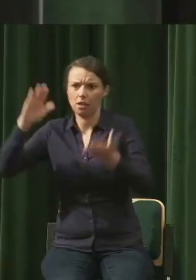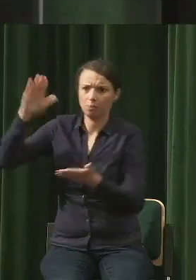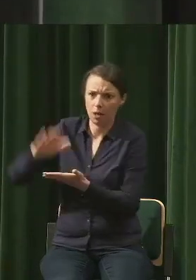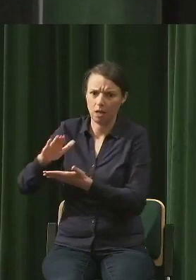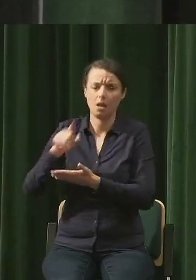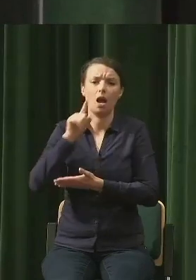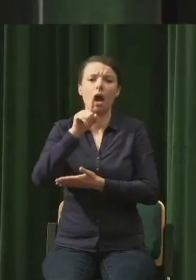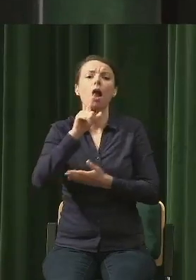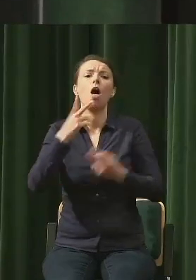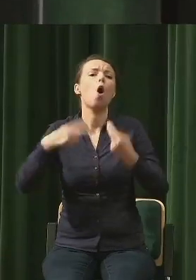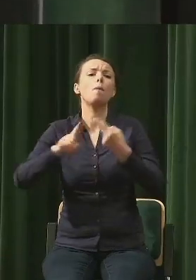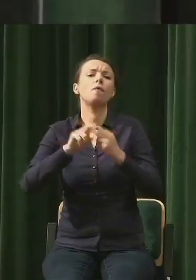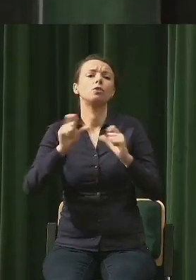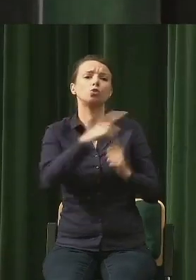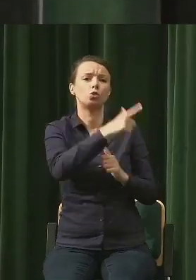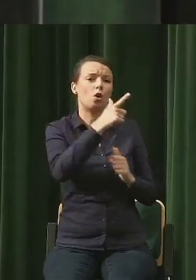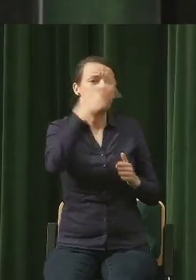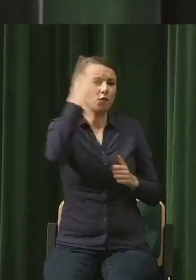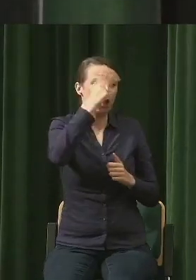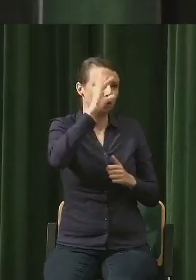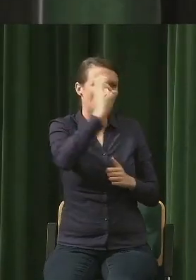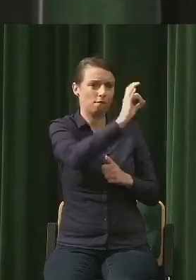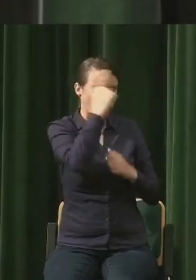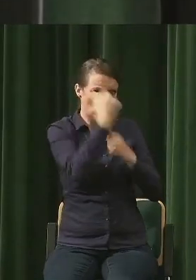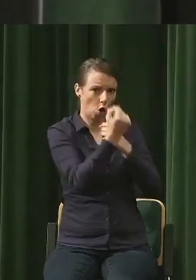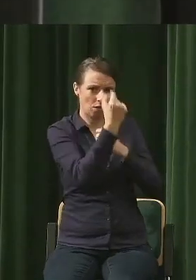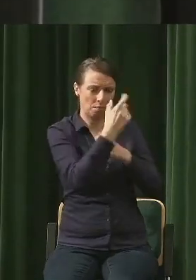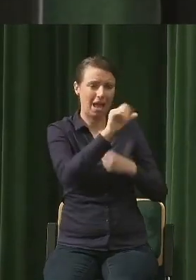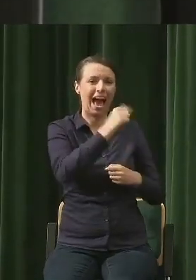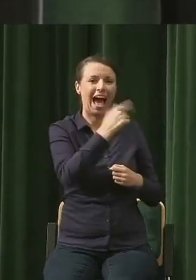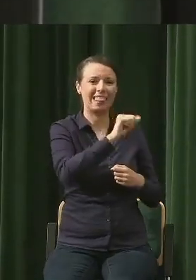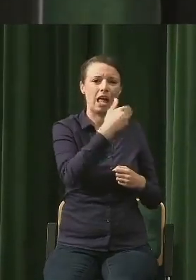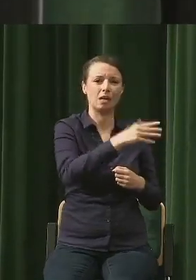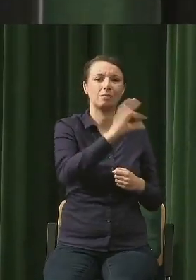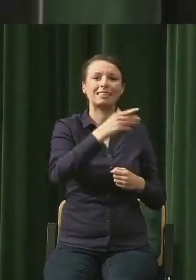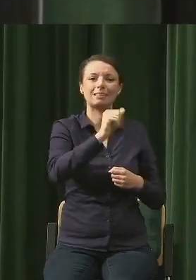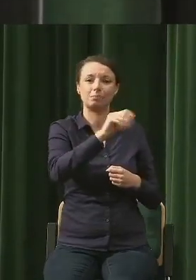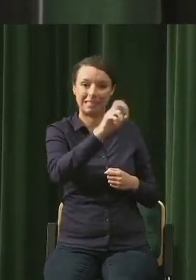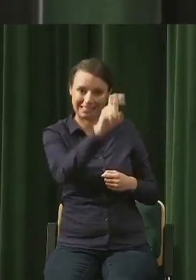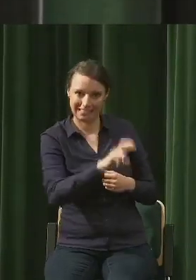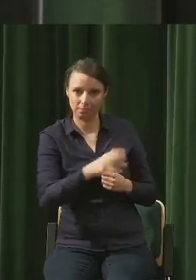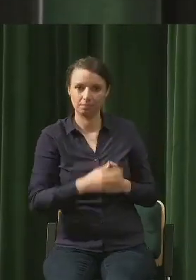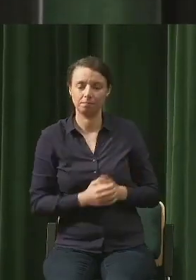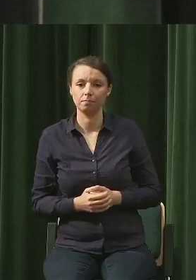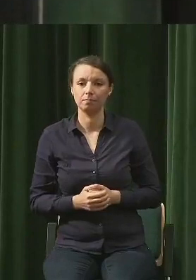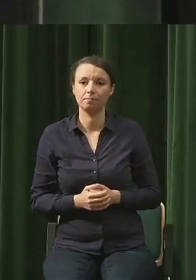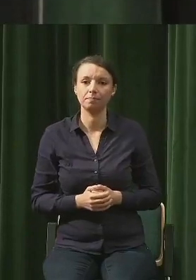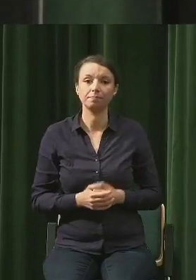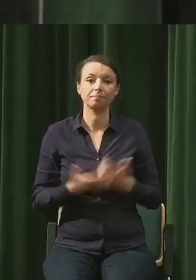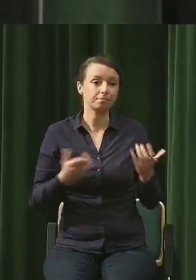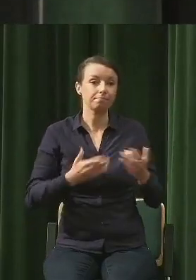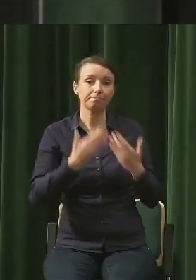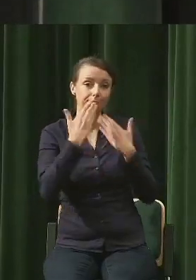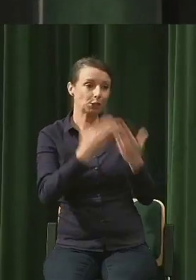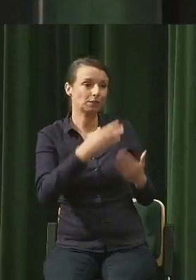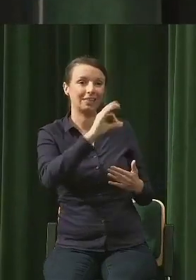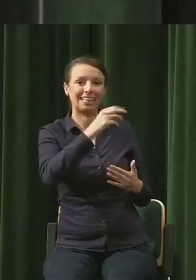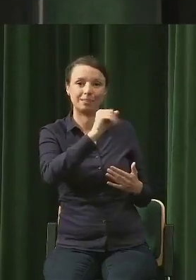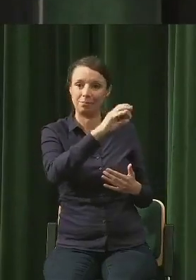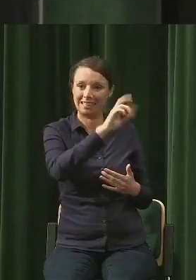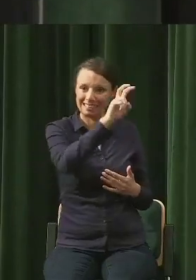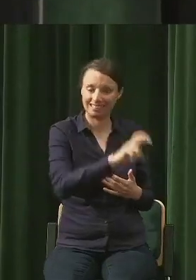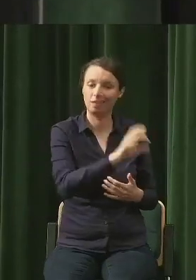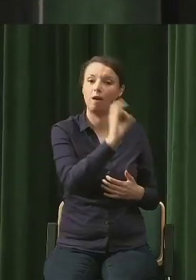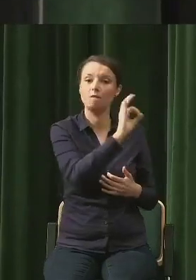Adama Smysa. Potem oczywiście, jak wiadomo, ekonomia przechodziła różne, sobie próbując, to co Smys stworzył jako